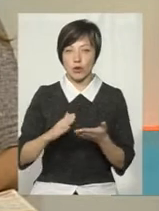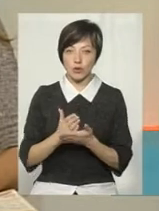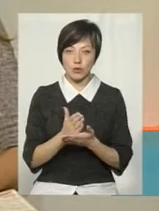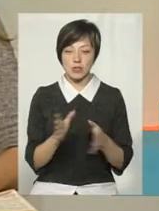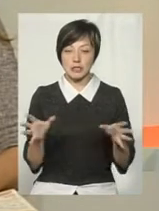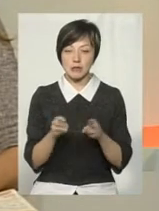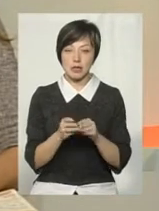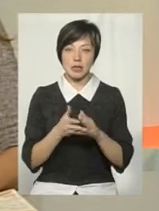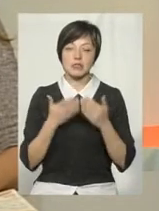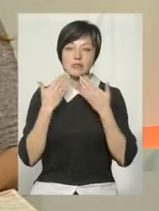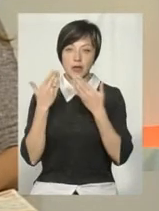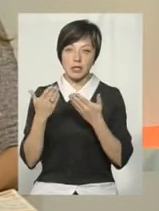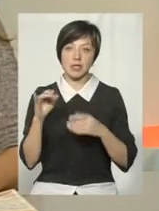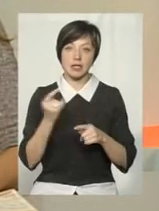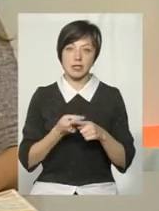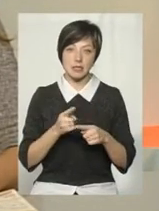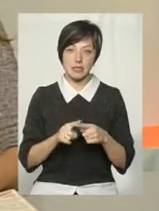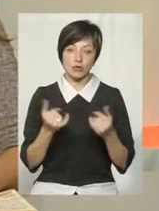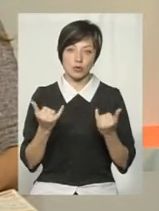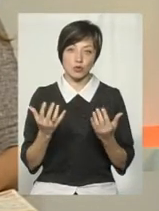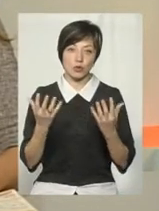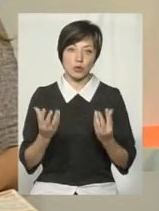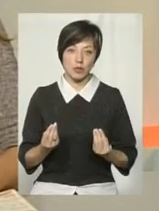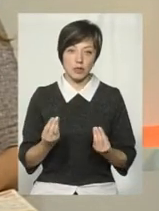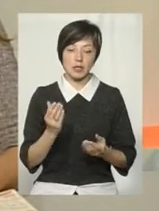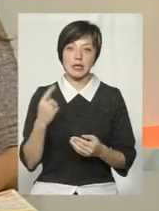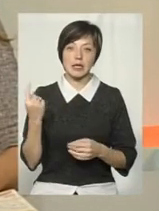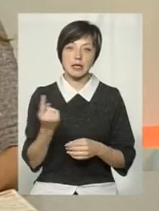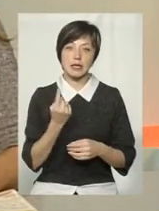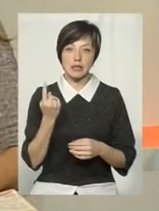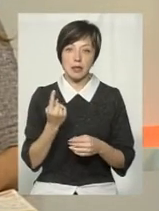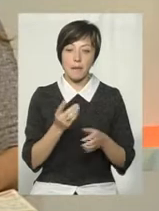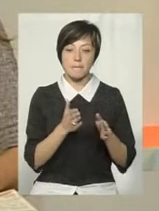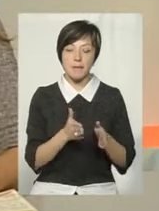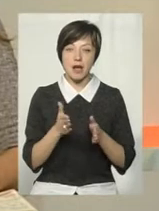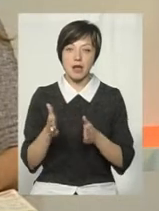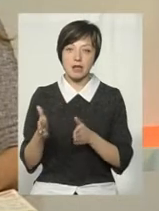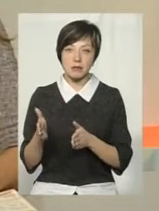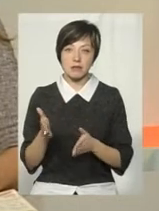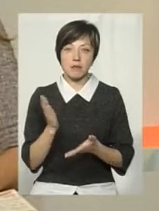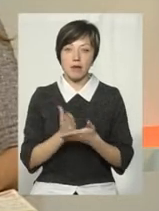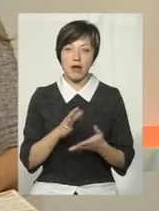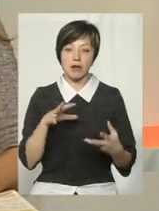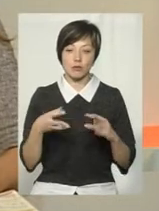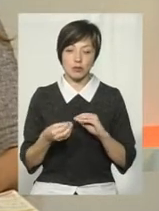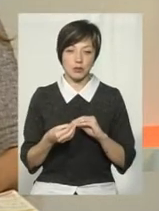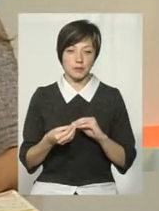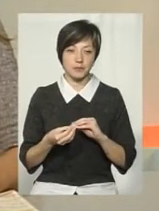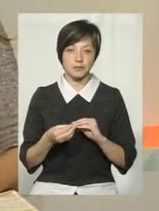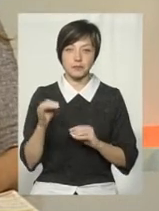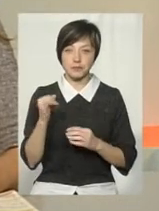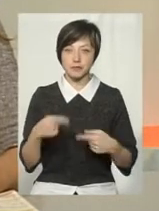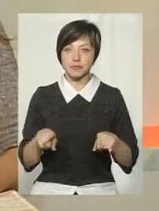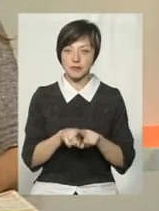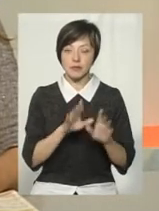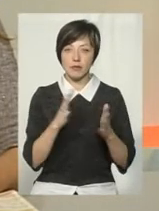спільні звернення. І це на сьогодні єдиний механізм, те, що має якийсь ефект. І таких